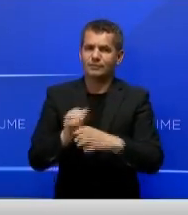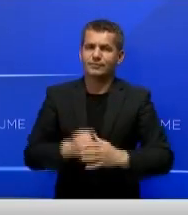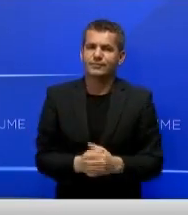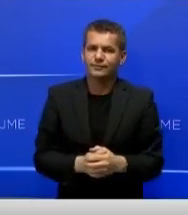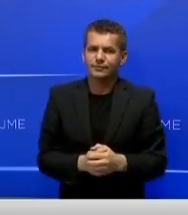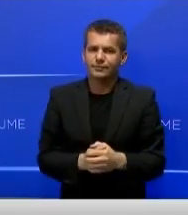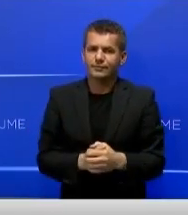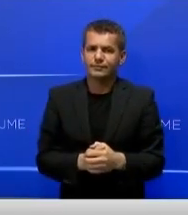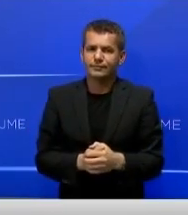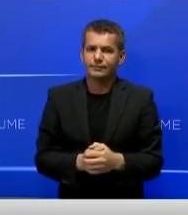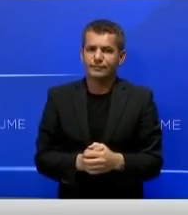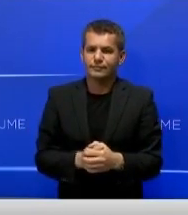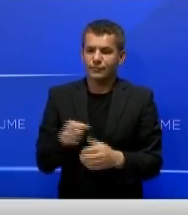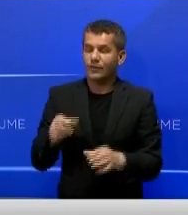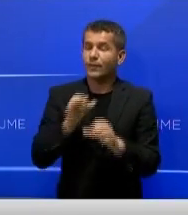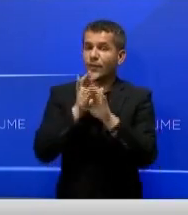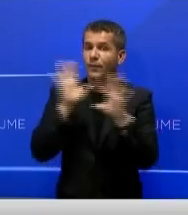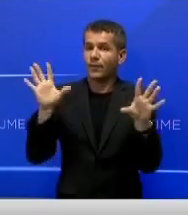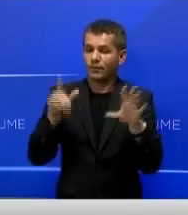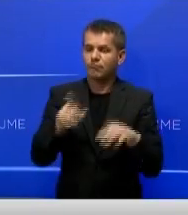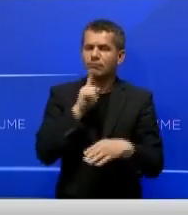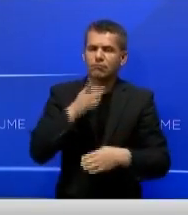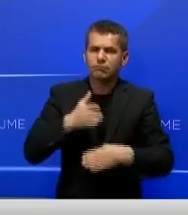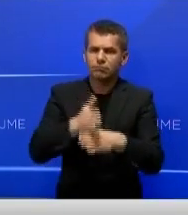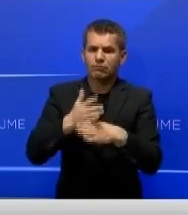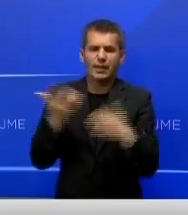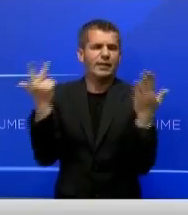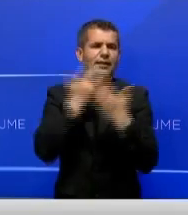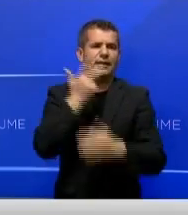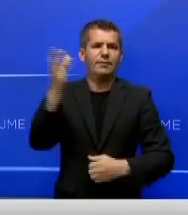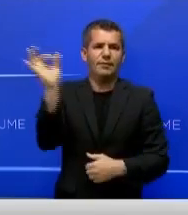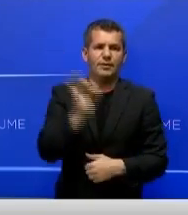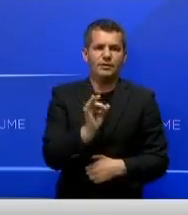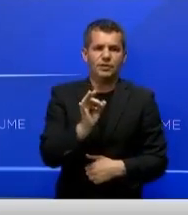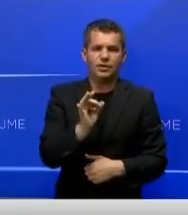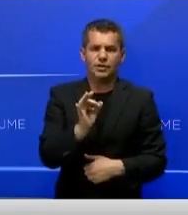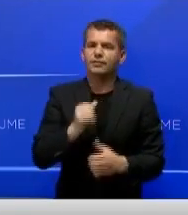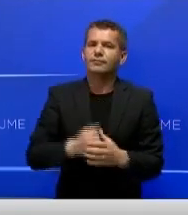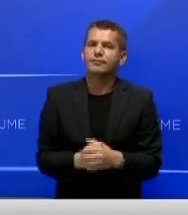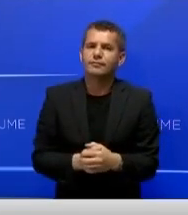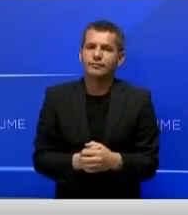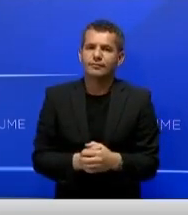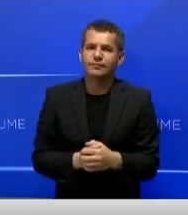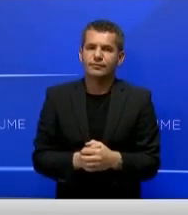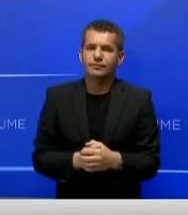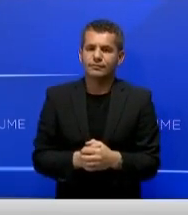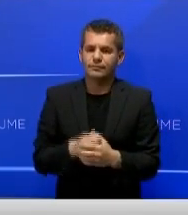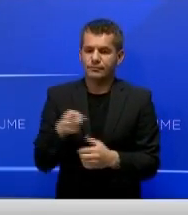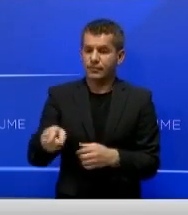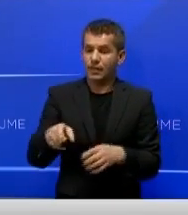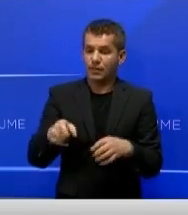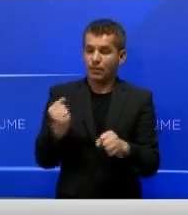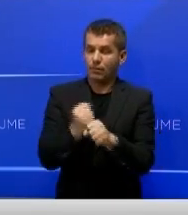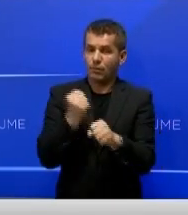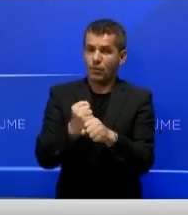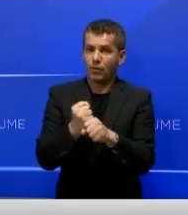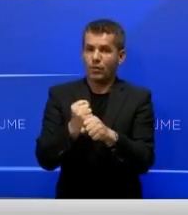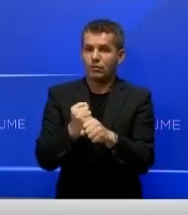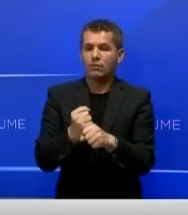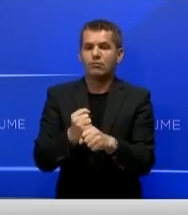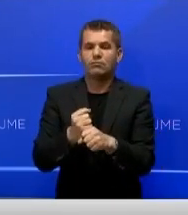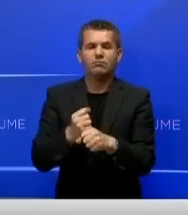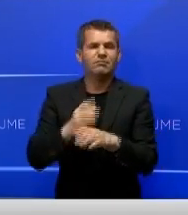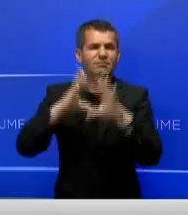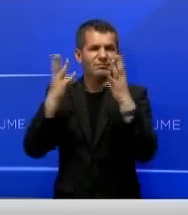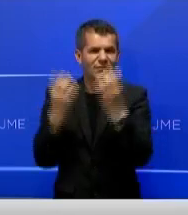qytetarve. Paj logarita të mbi të 10% që janë të infektuar. Këtë punë, mundë, sakrifisë